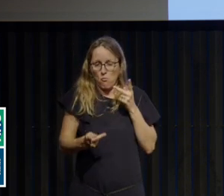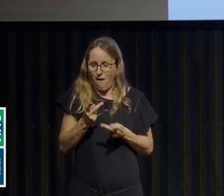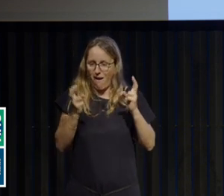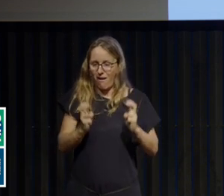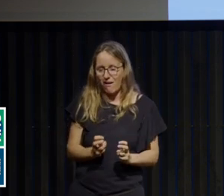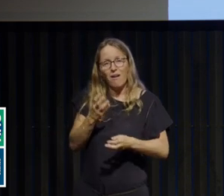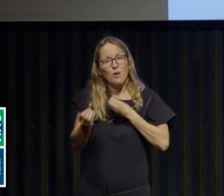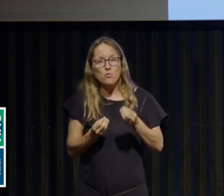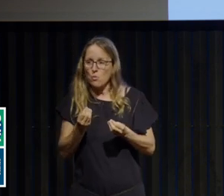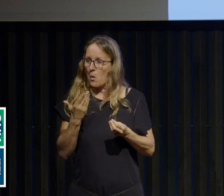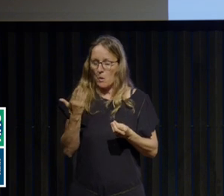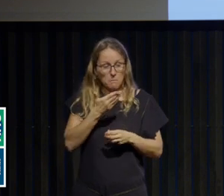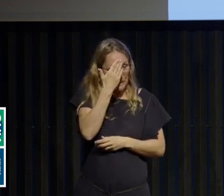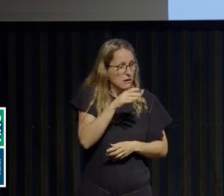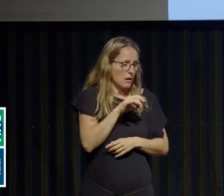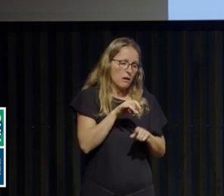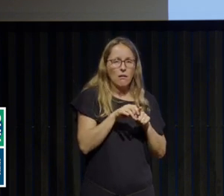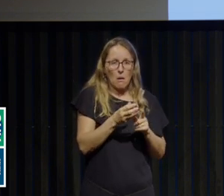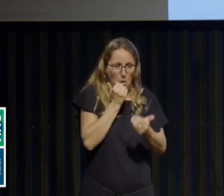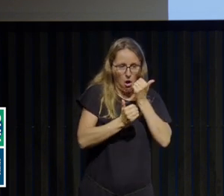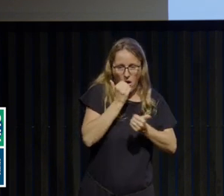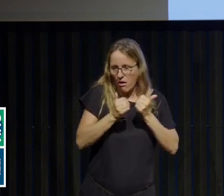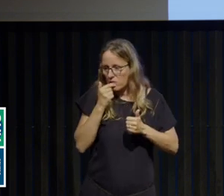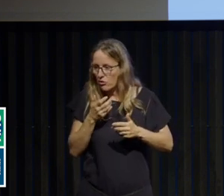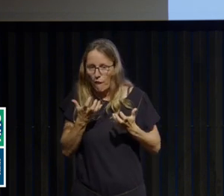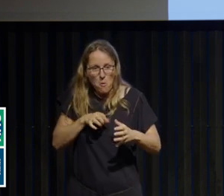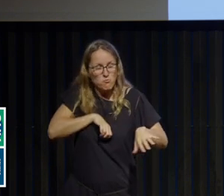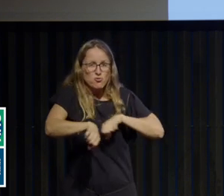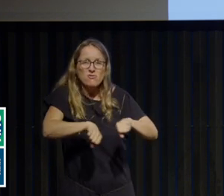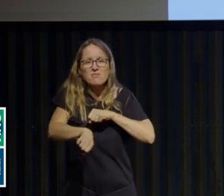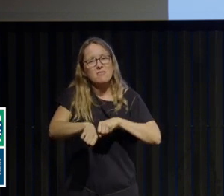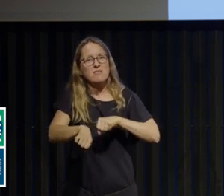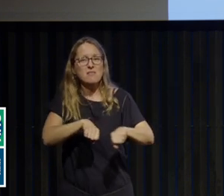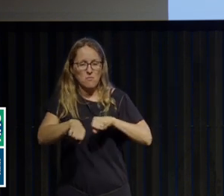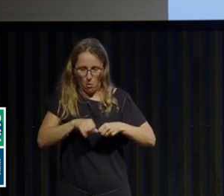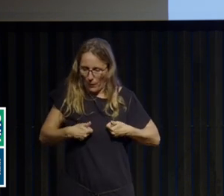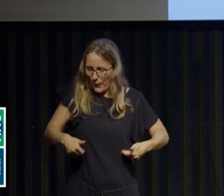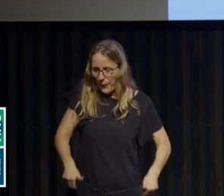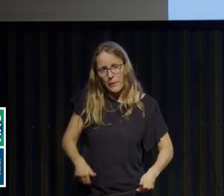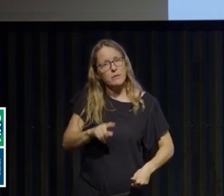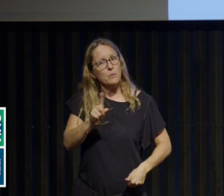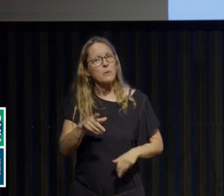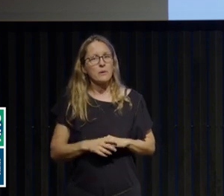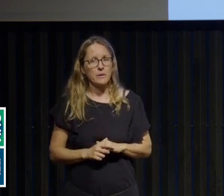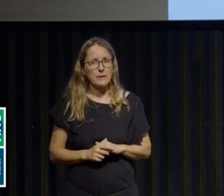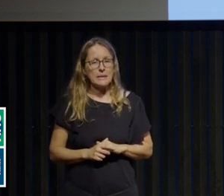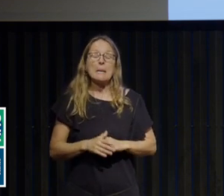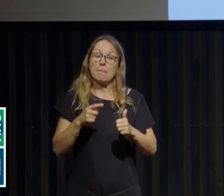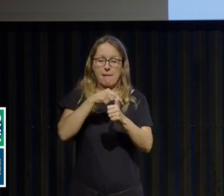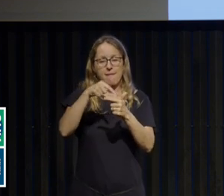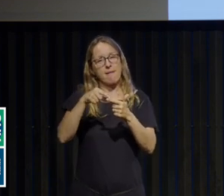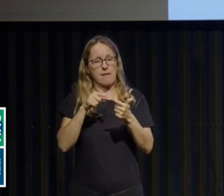puissiez concevoir, c'est que finalement, de ces deux formes assez